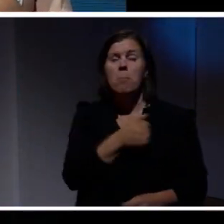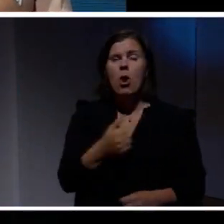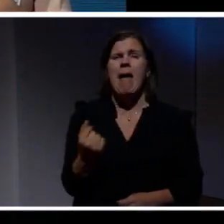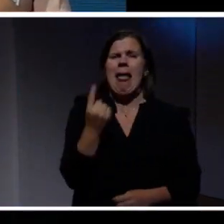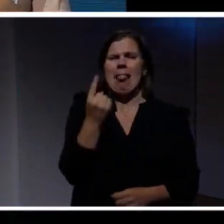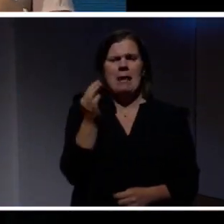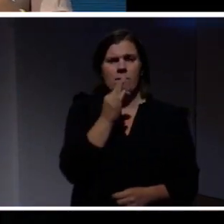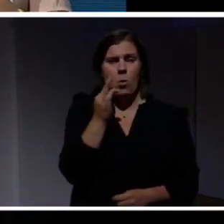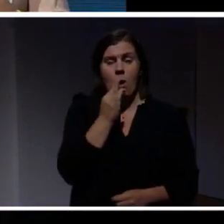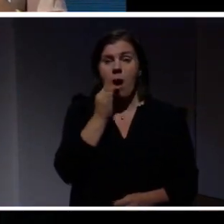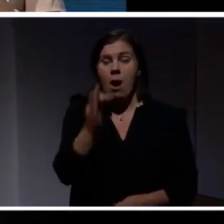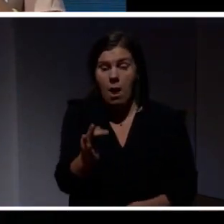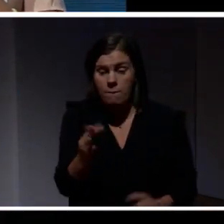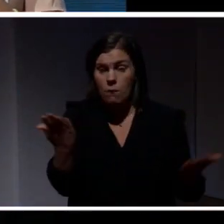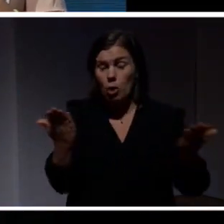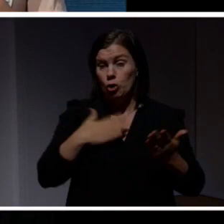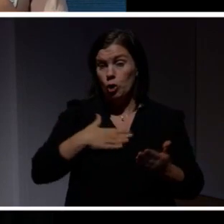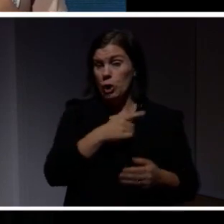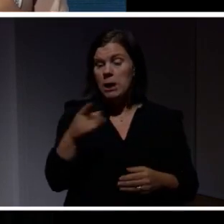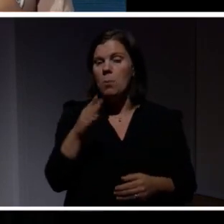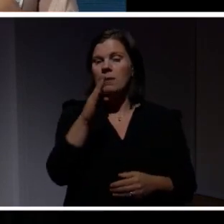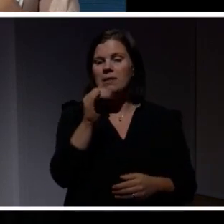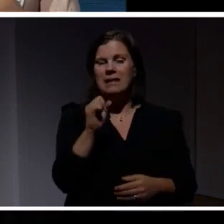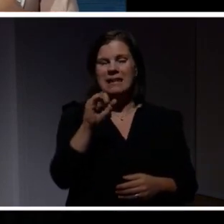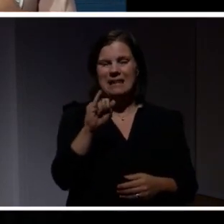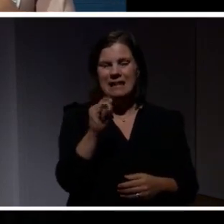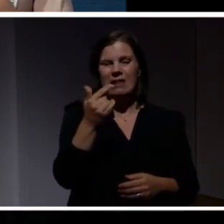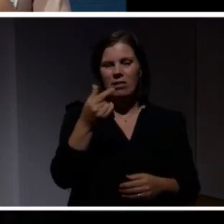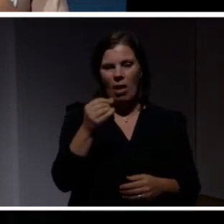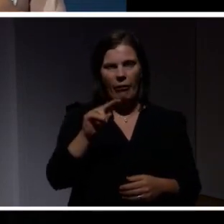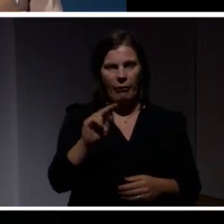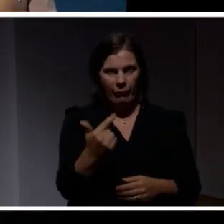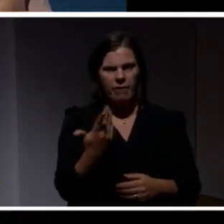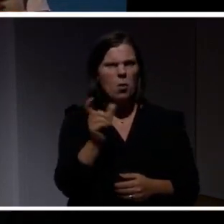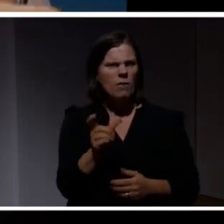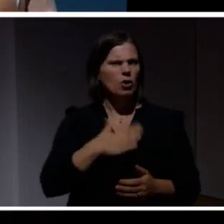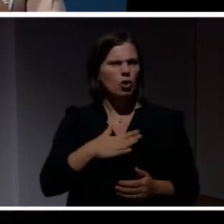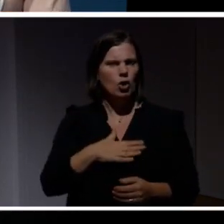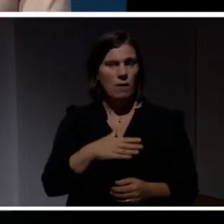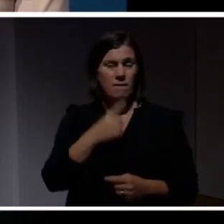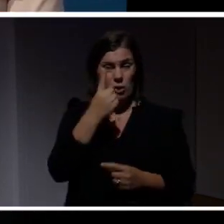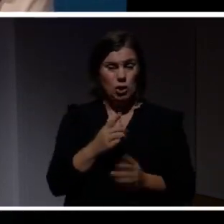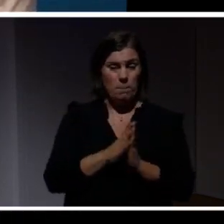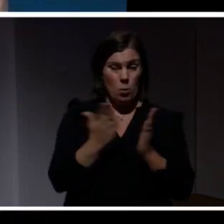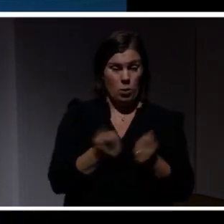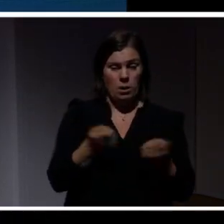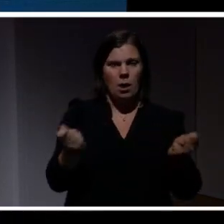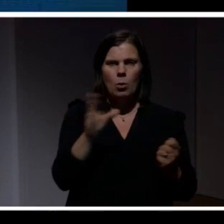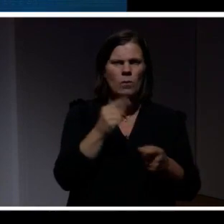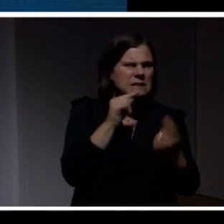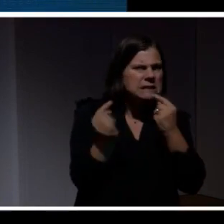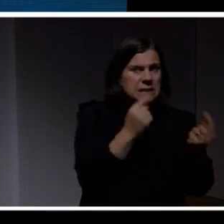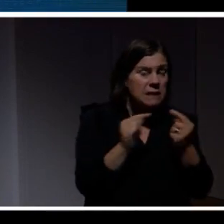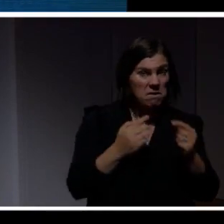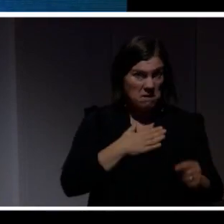en fråga till dem. det är, vad tycker ni om ordet digitant? För att det var något vi hade mycket diskussioner om inför första boken på Allomedia.